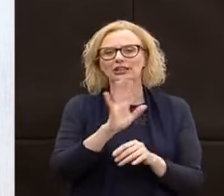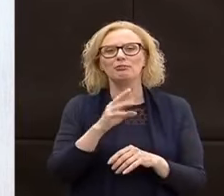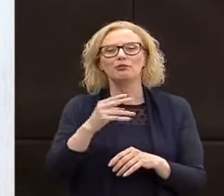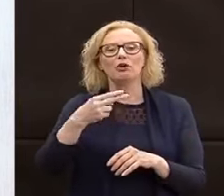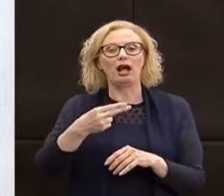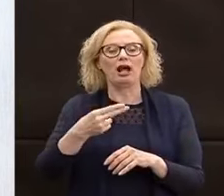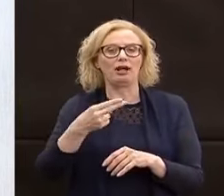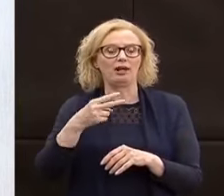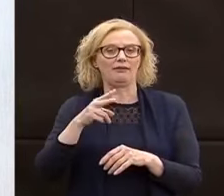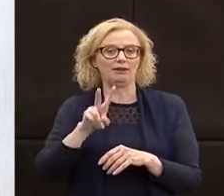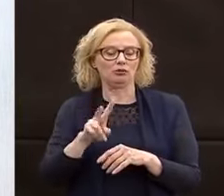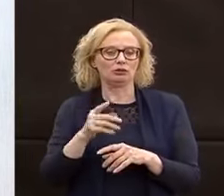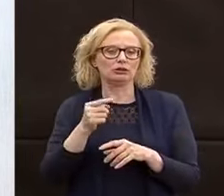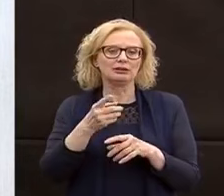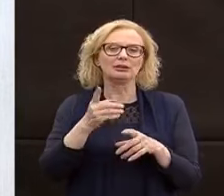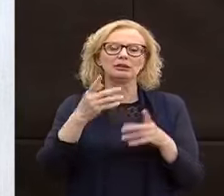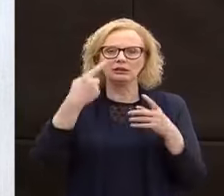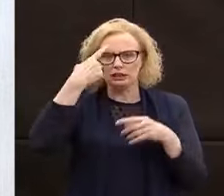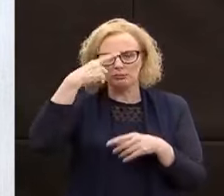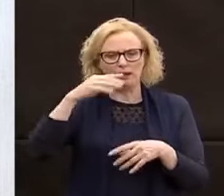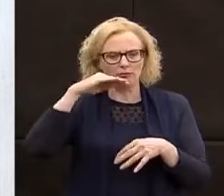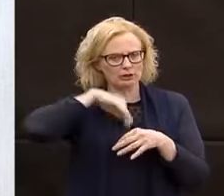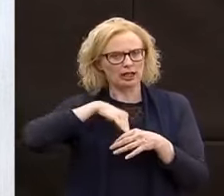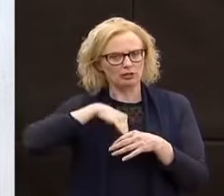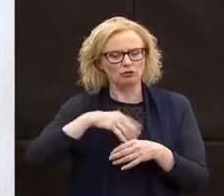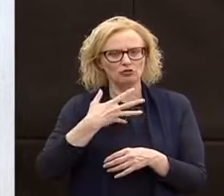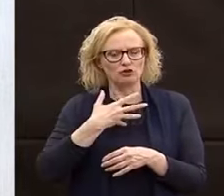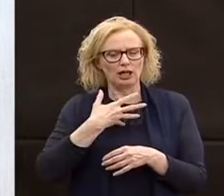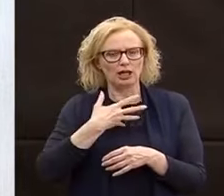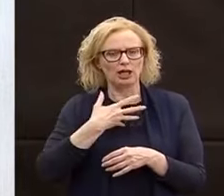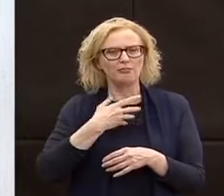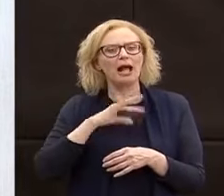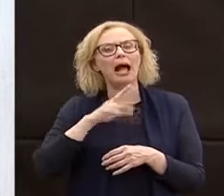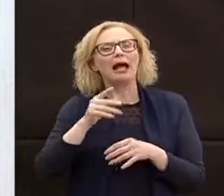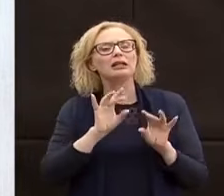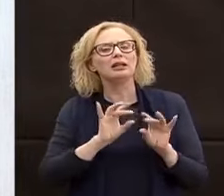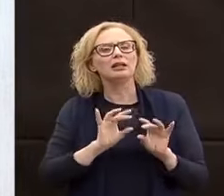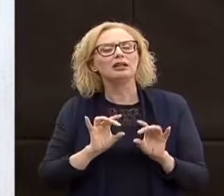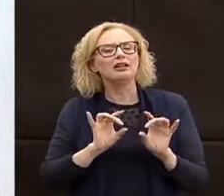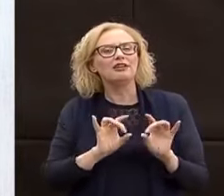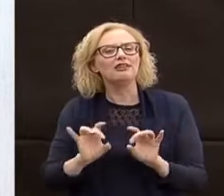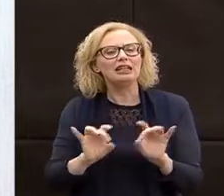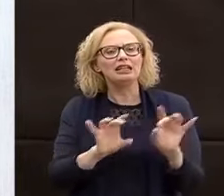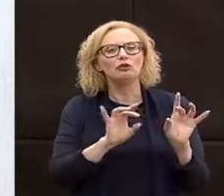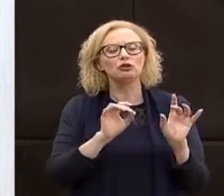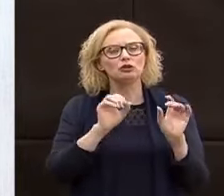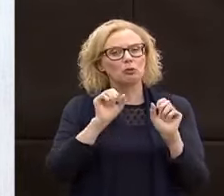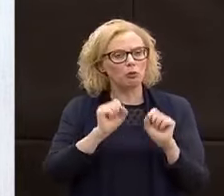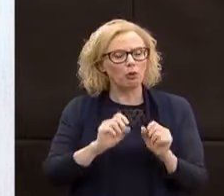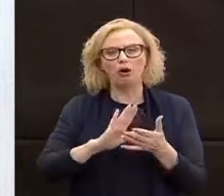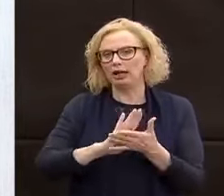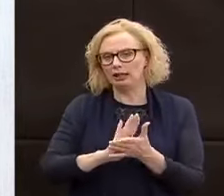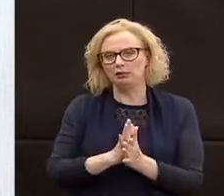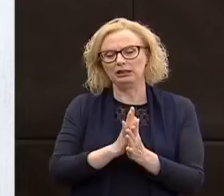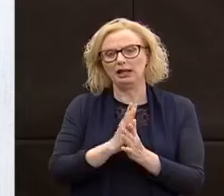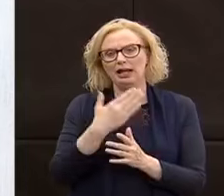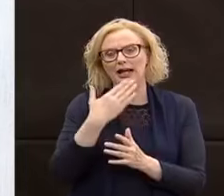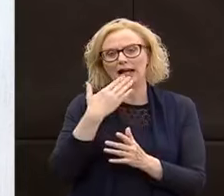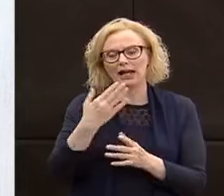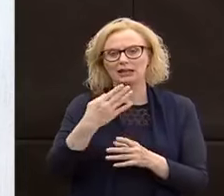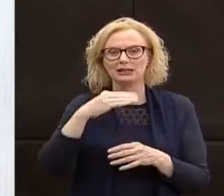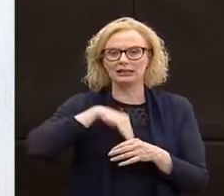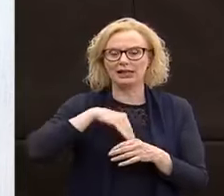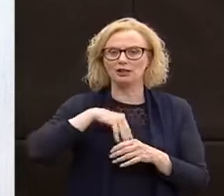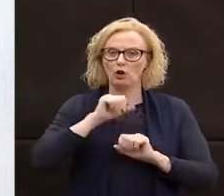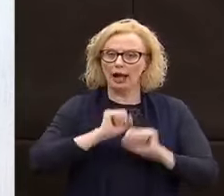rimangono nell'organismo la maggior parte dei virus normalmente sono eliminati grazie alla forza degli